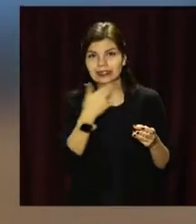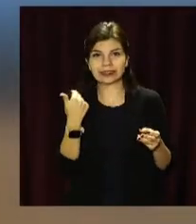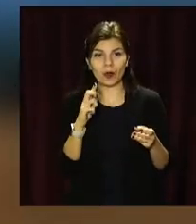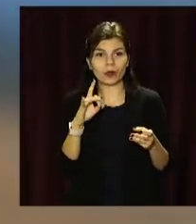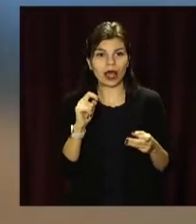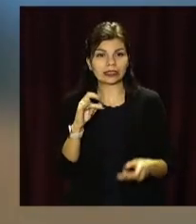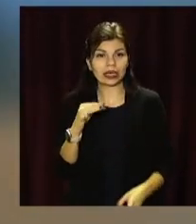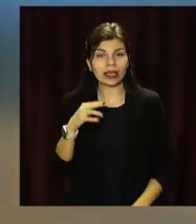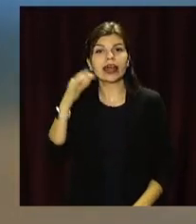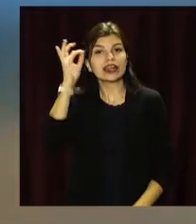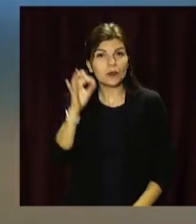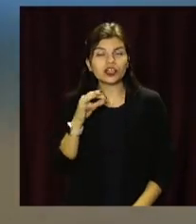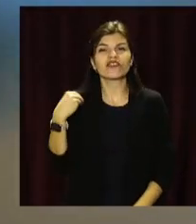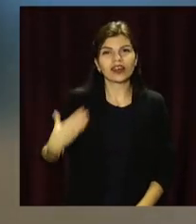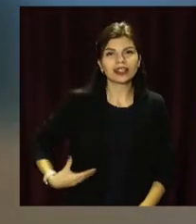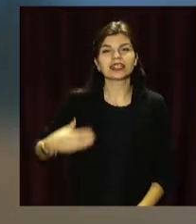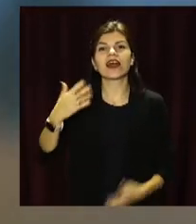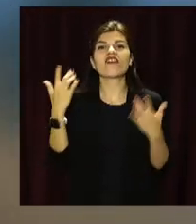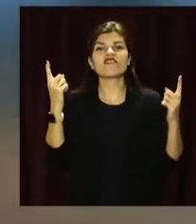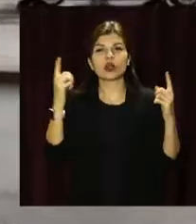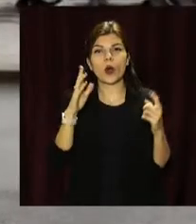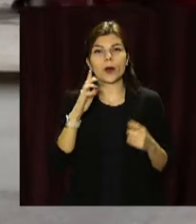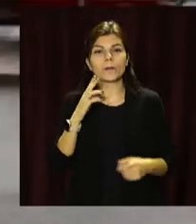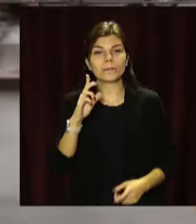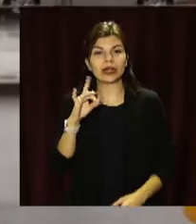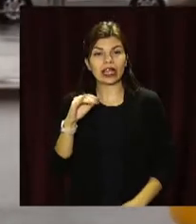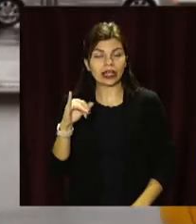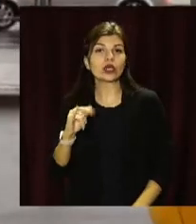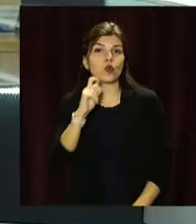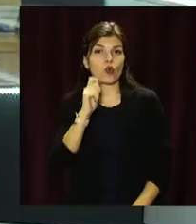Німеччина, Італія, Франція, Великобританія і Україна.